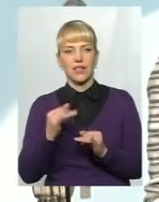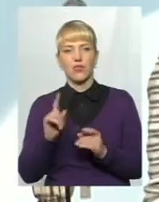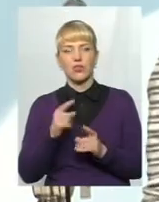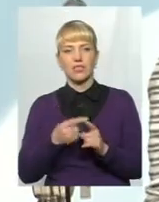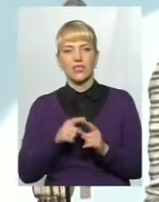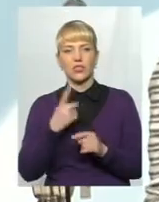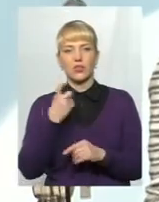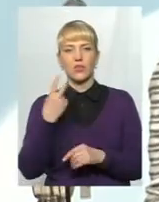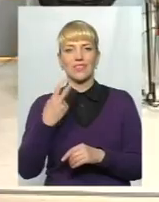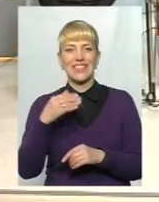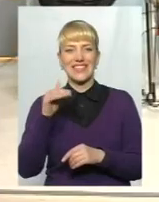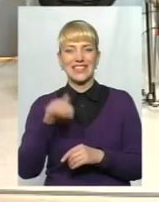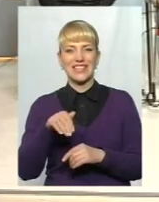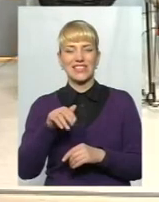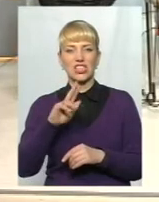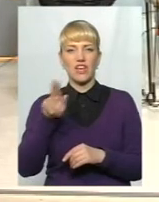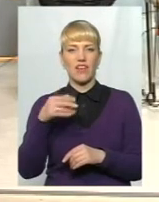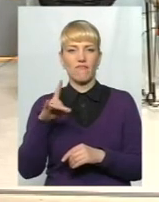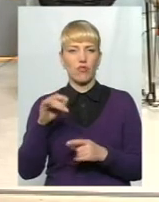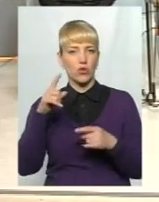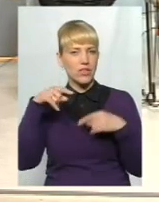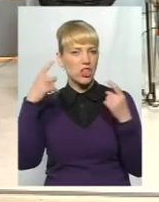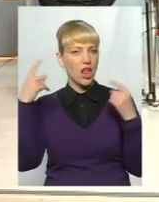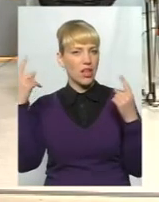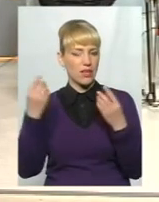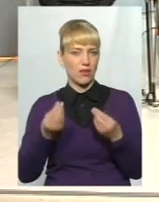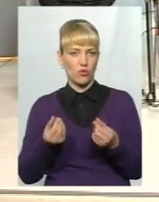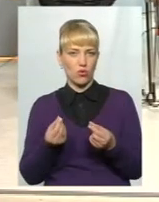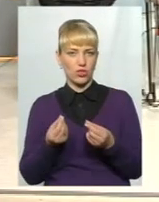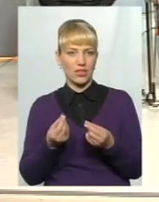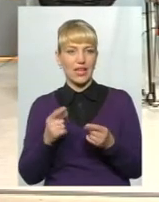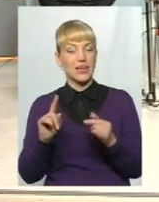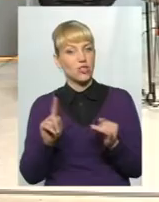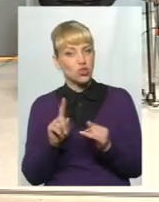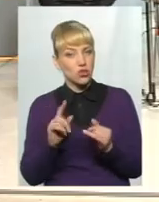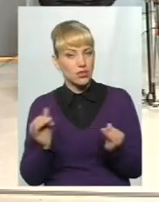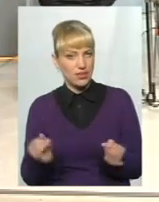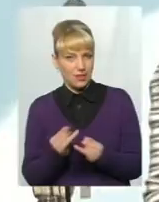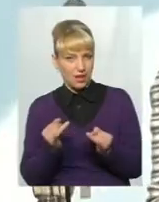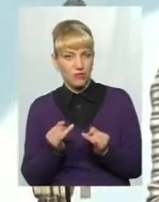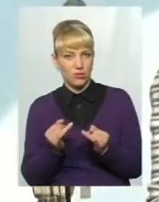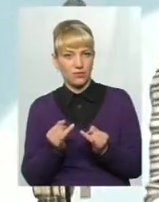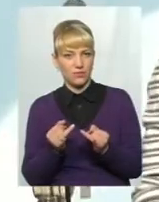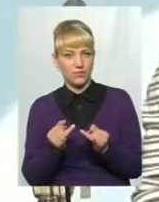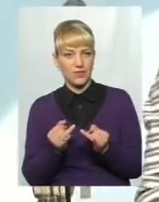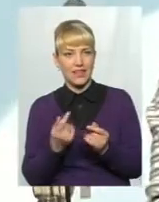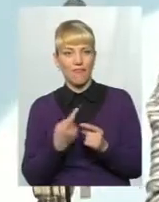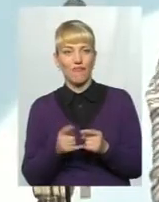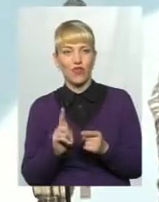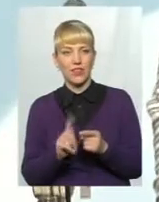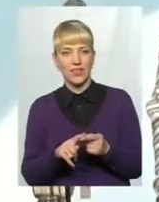120 тисяч євро. Тобто це шалені кошти. І що саме цікаво, один